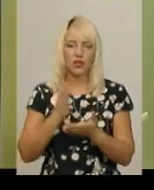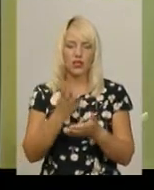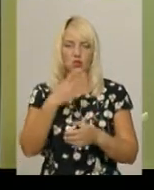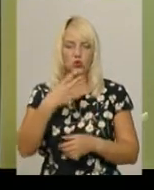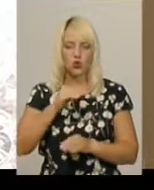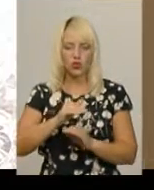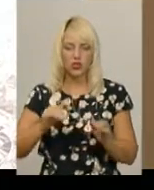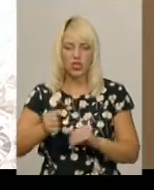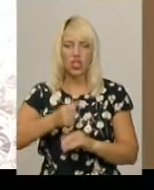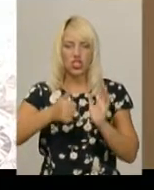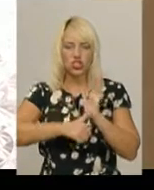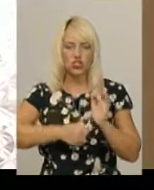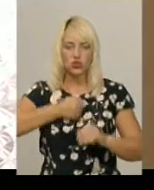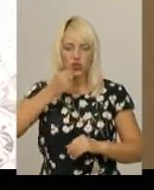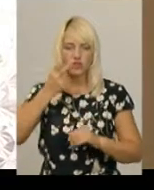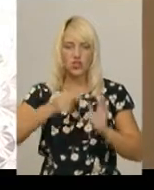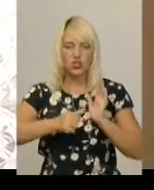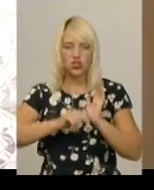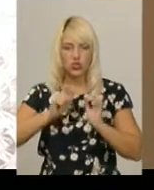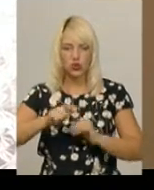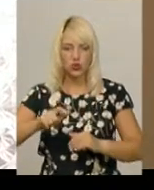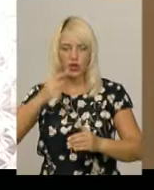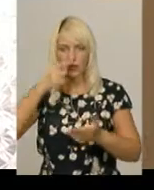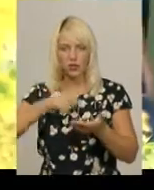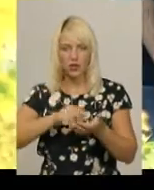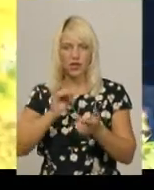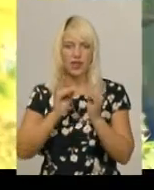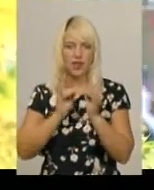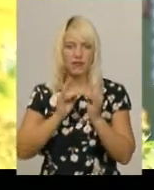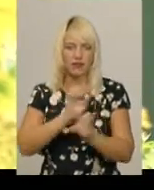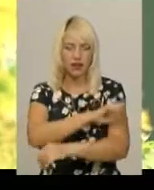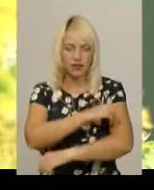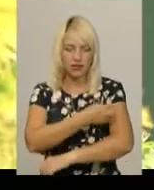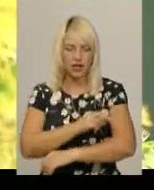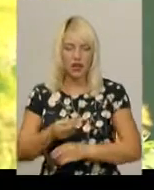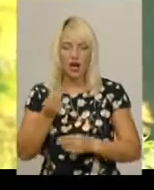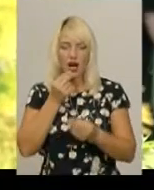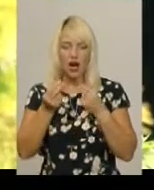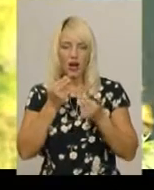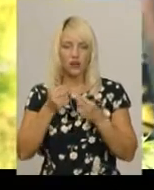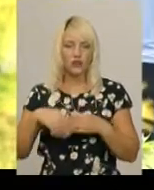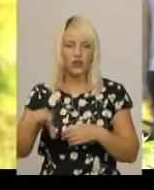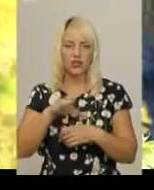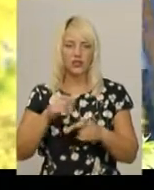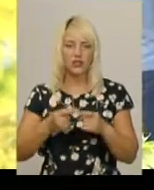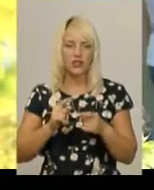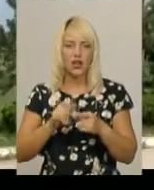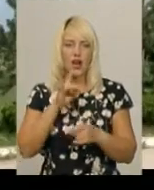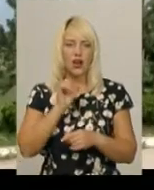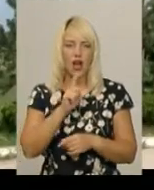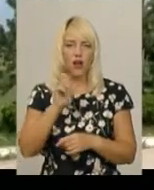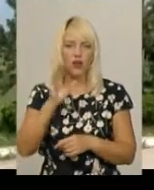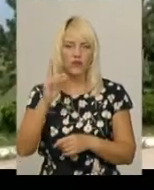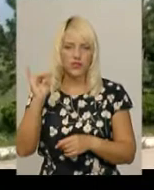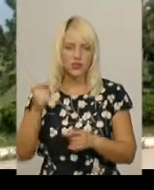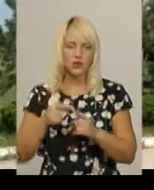дітей і 6 дорослих, 26 людей опинились на лікарняному ліжку. Жили і харчувались вони в готелі «Джем», що у Раковці. Там